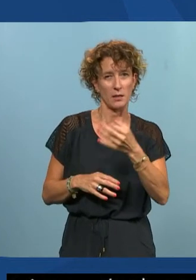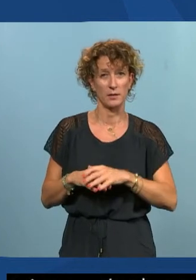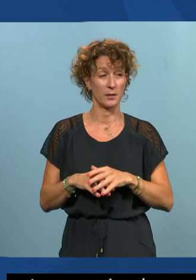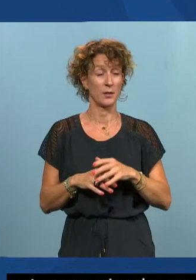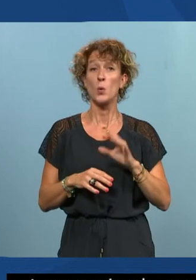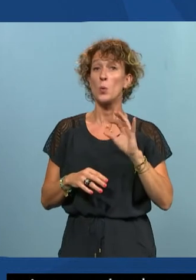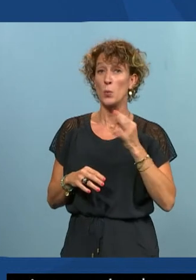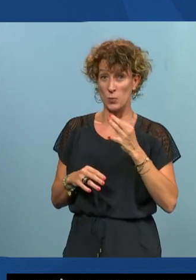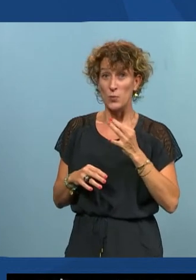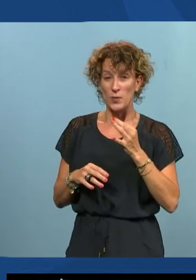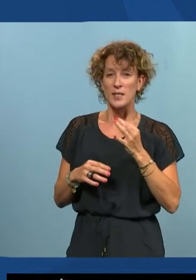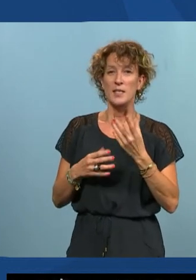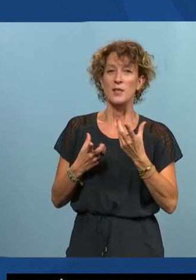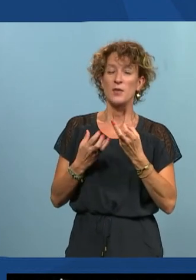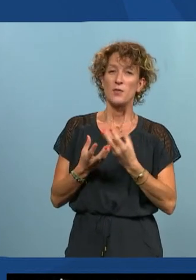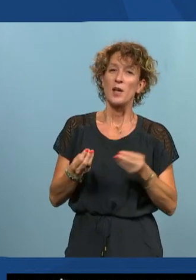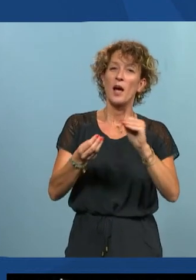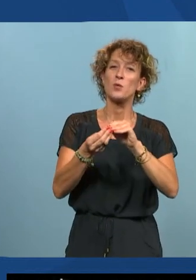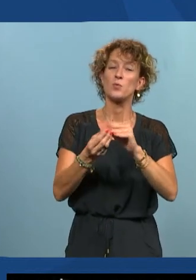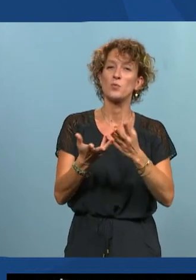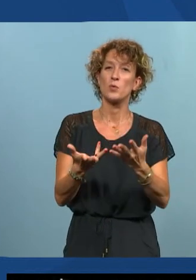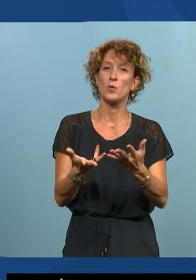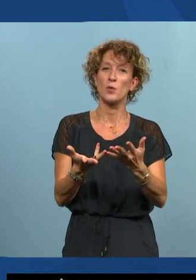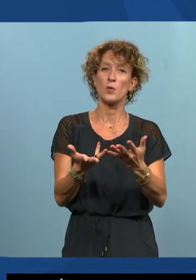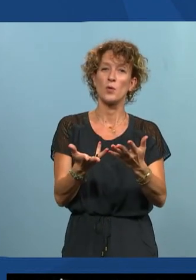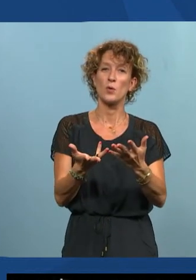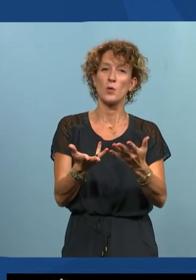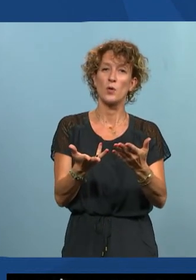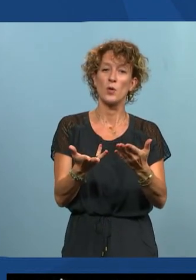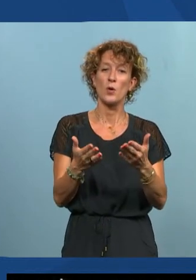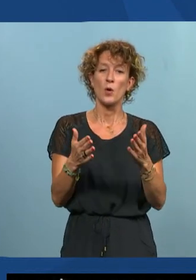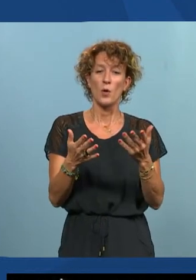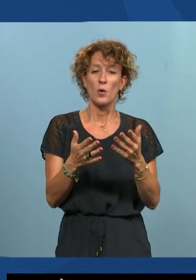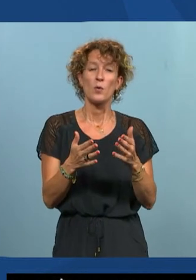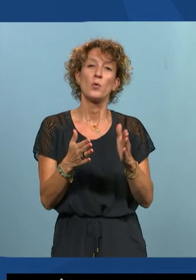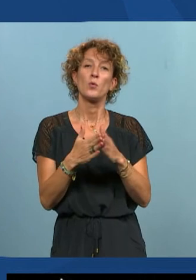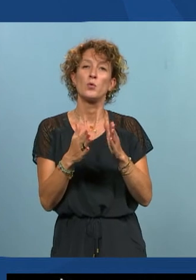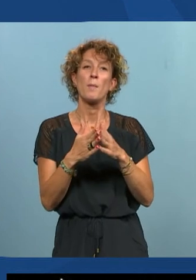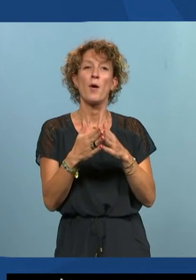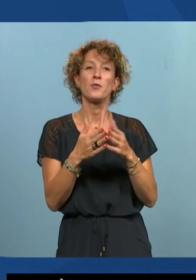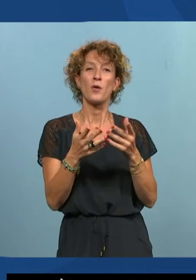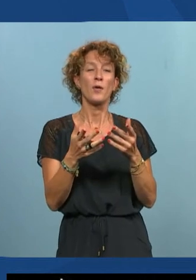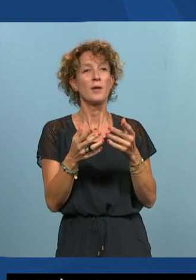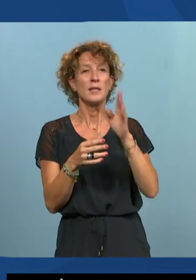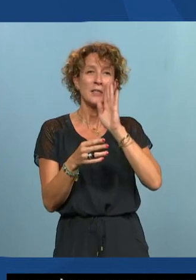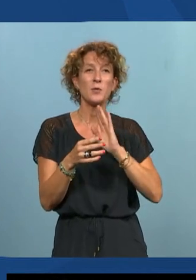le fait qu'on demande à rendre accessible Internet et ils me disent mais pourquoi